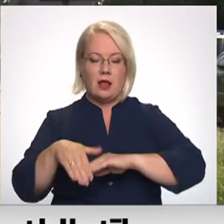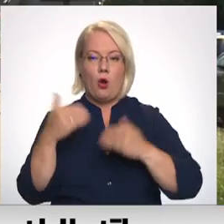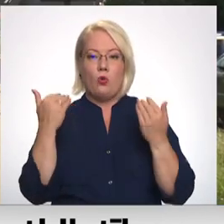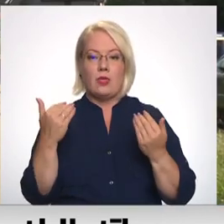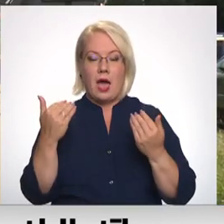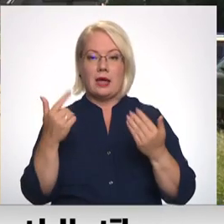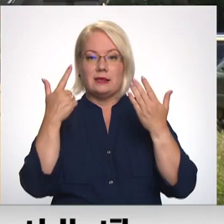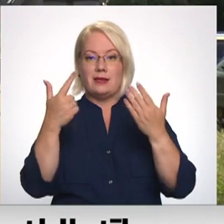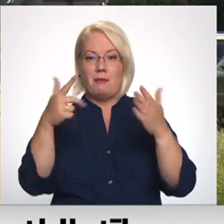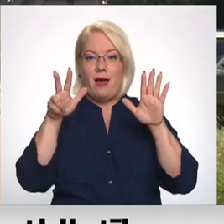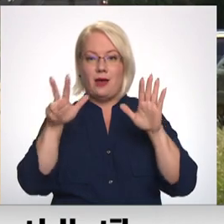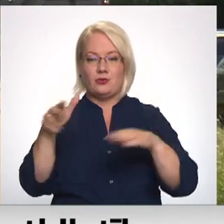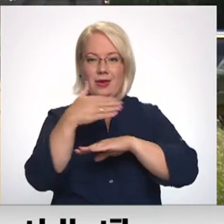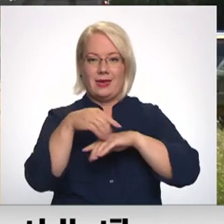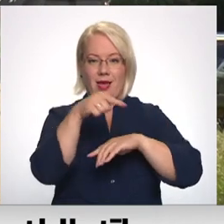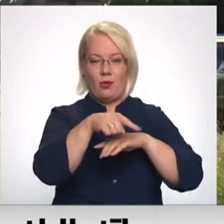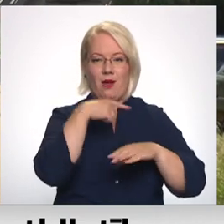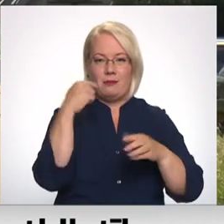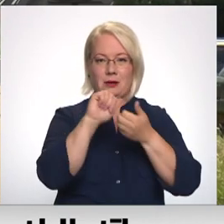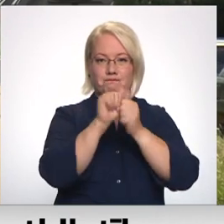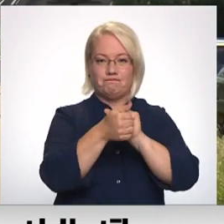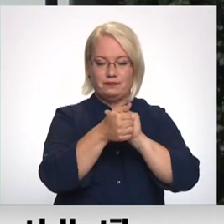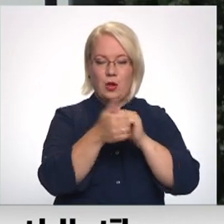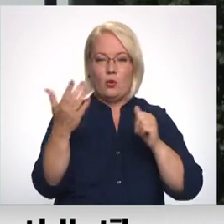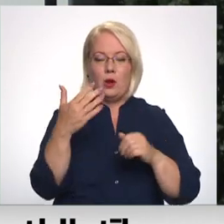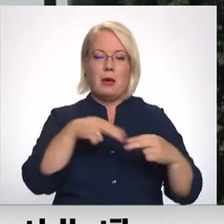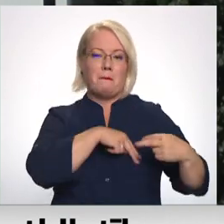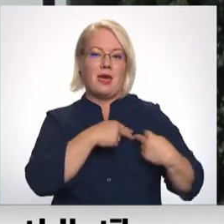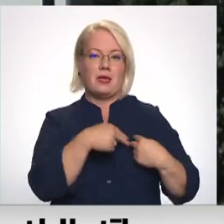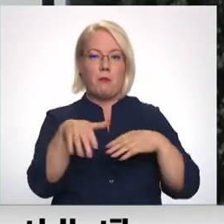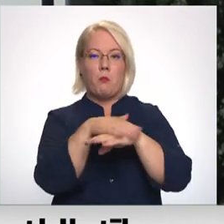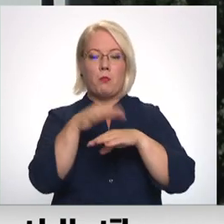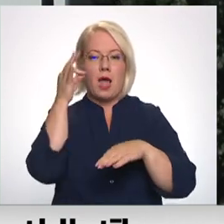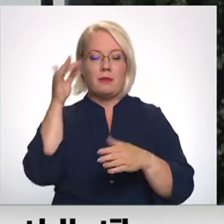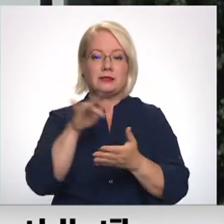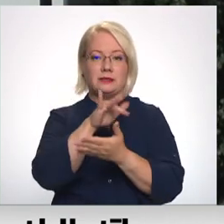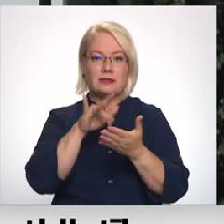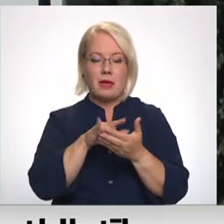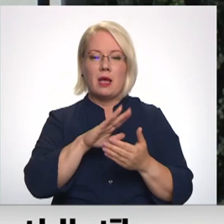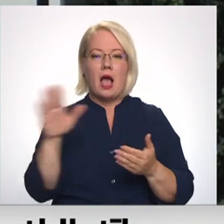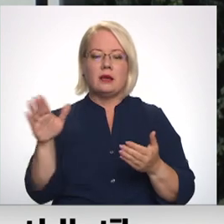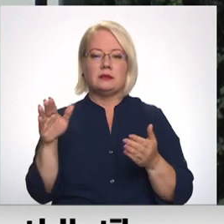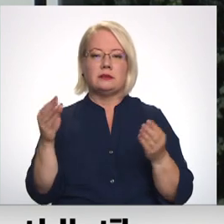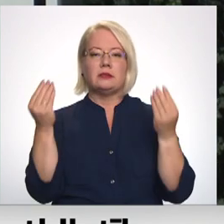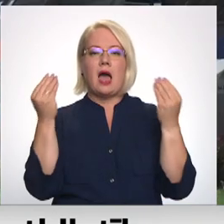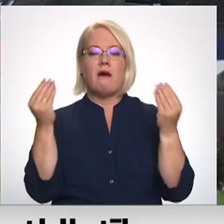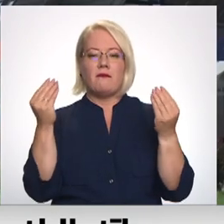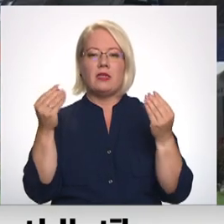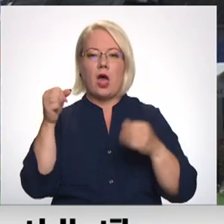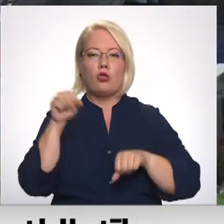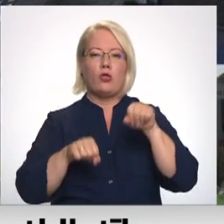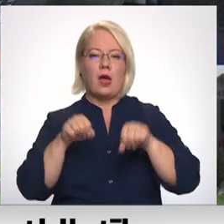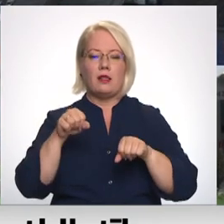ielām Latvijā, kura biedrības publiskās atmiņas centras ieskatās slavinu totalitāro režīmu un būtu jāmaina.